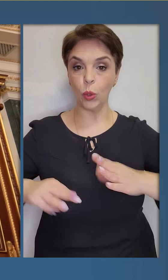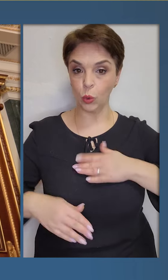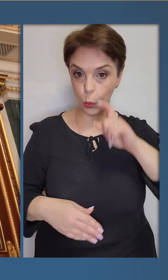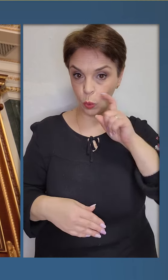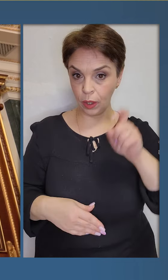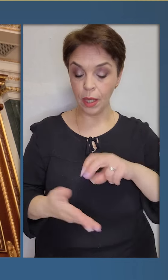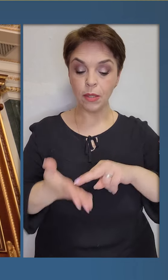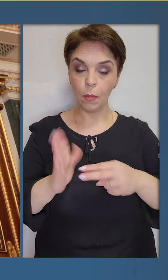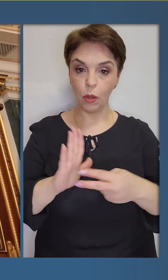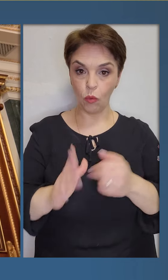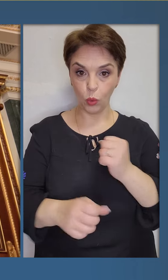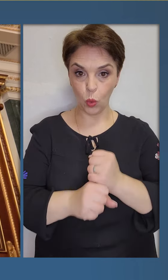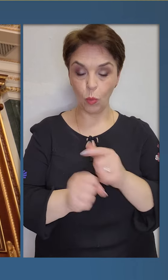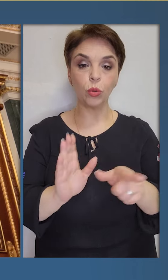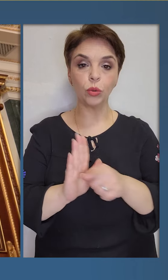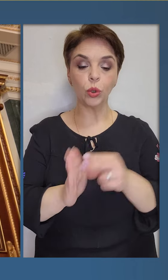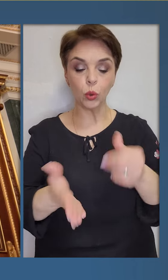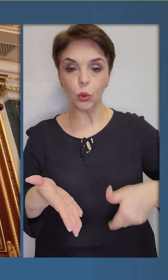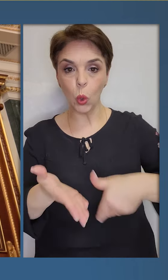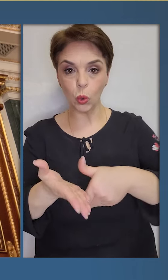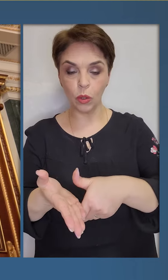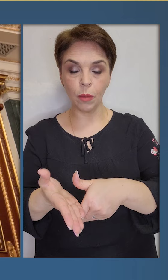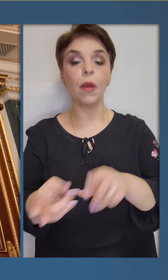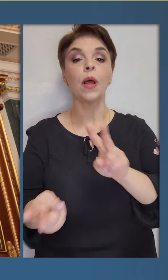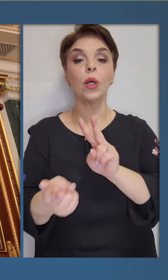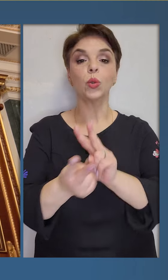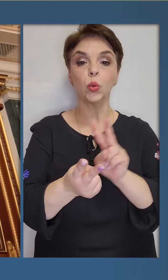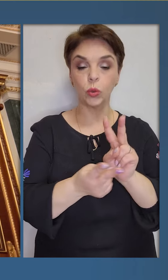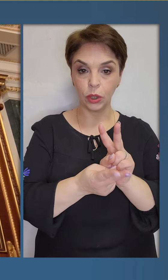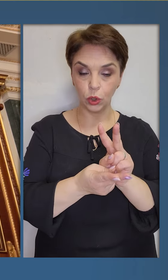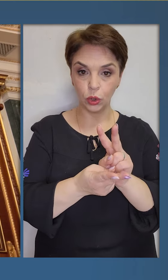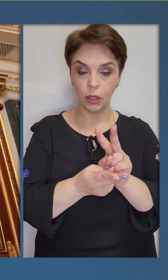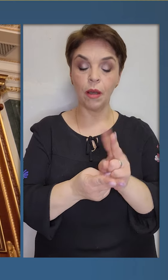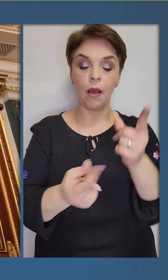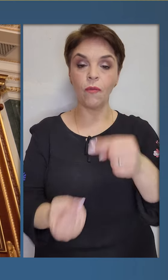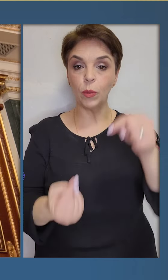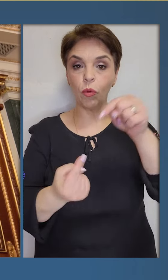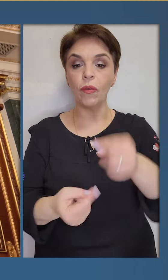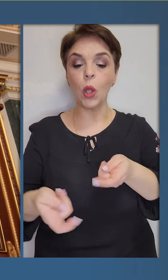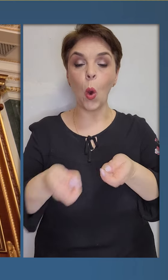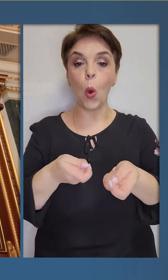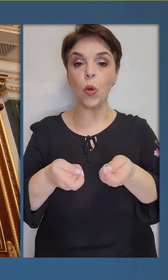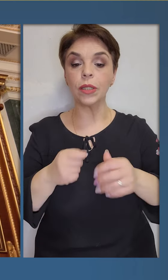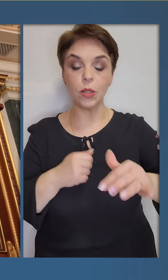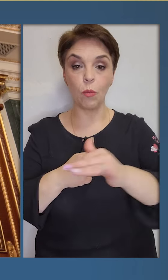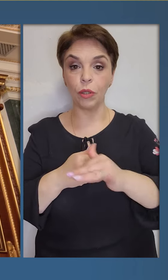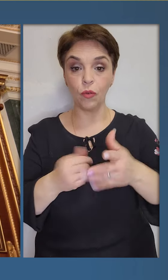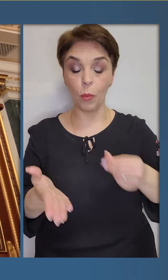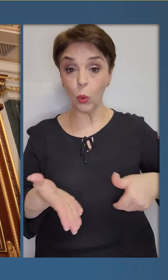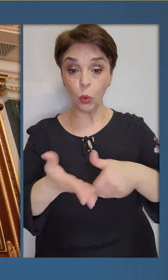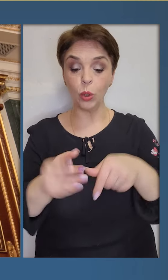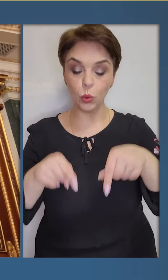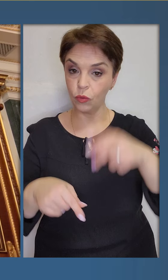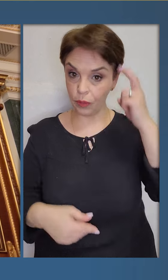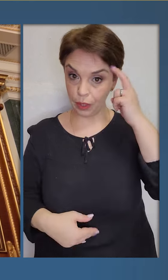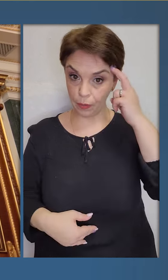уряду України заплановану роботу із донорами зустріч відповідної координаційної платформи